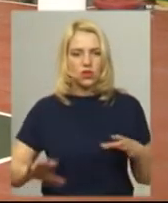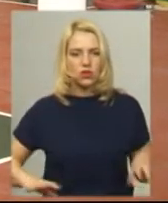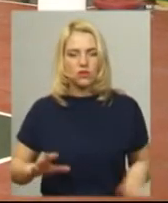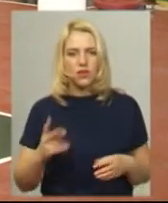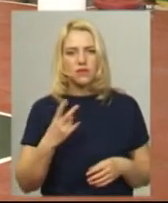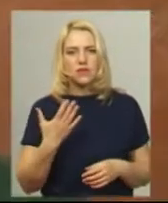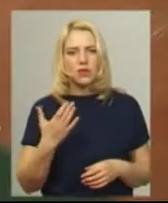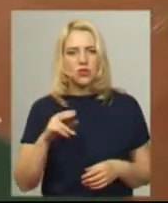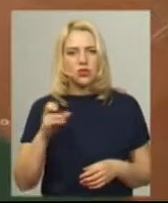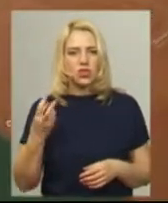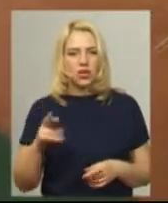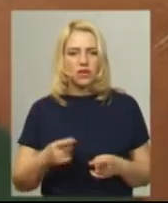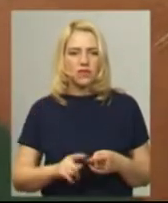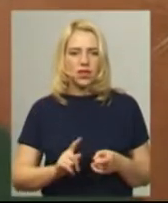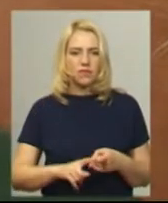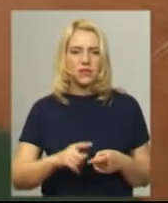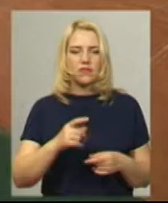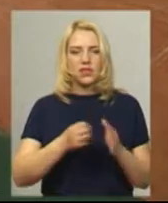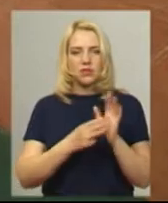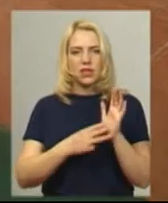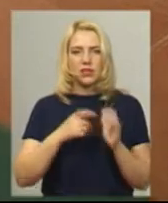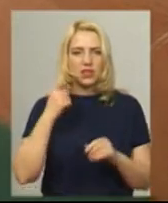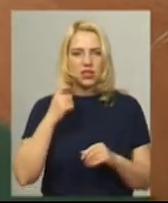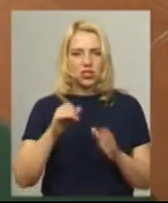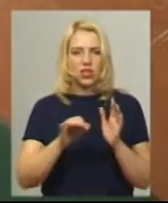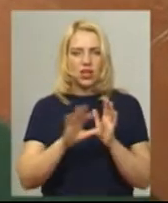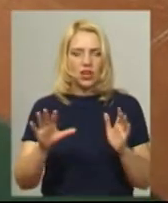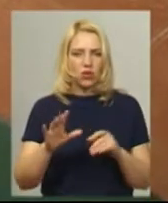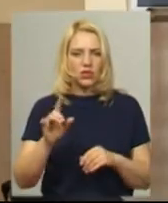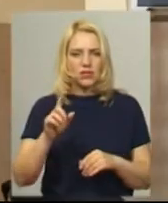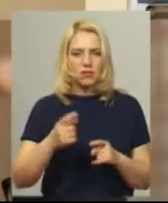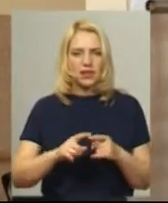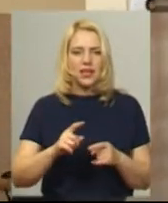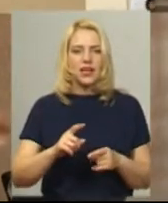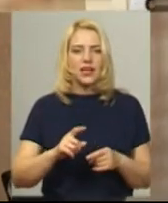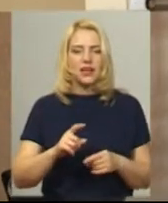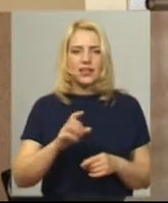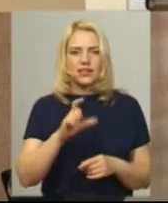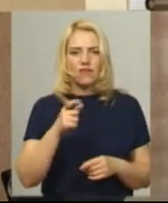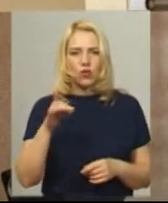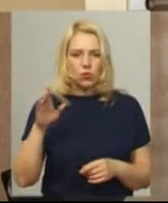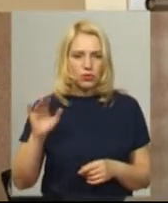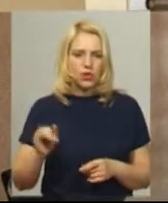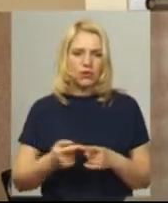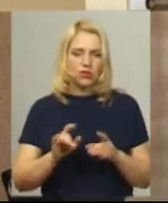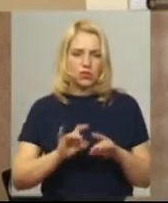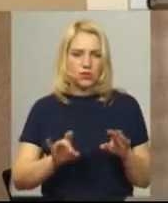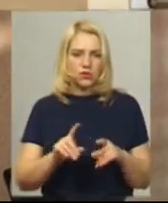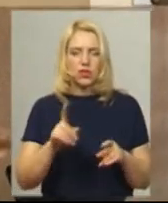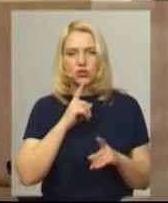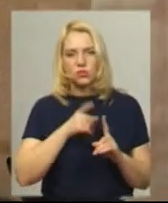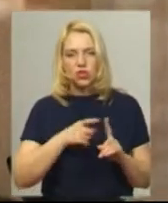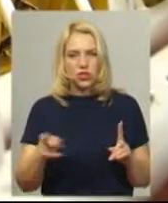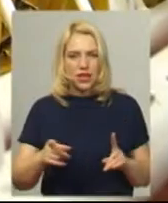червня. 18-річний рекордспенник Європи із світу до 17 років. Абсолютний чемпіон Європи в цій віковій групі Бодан Гоза розповідає, під час